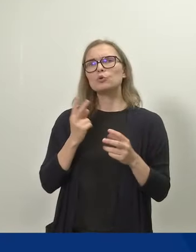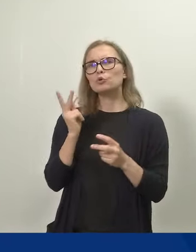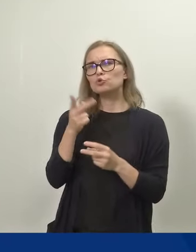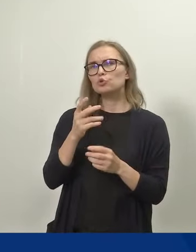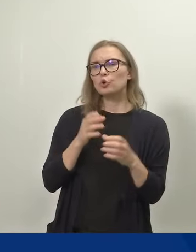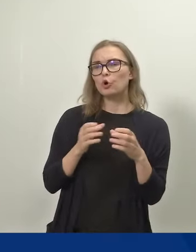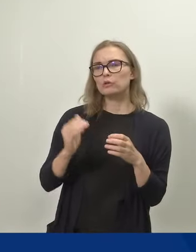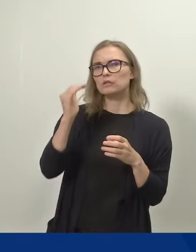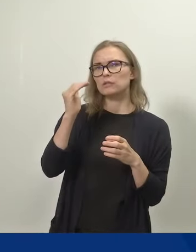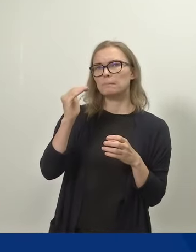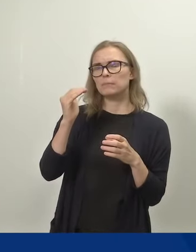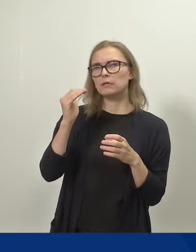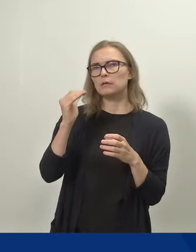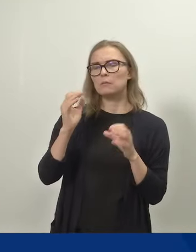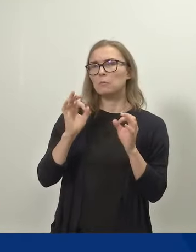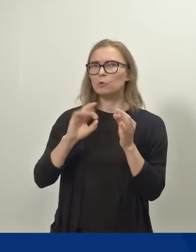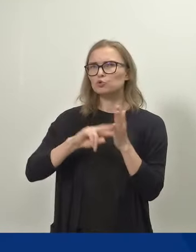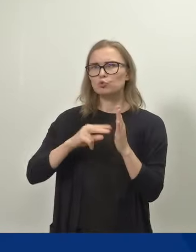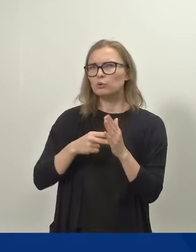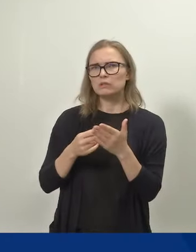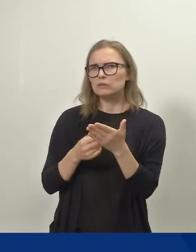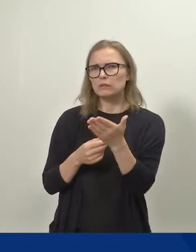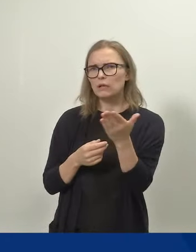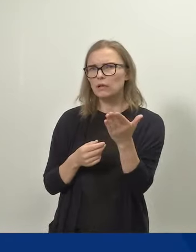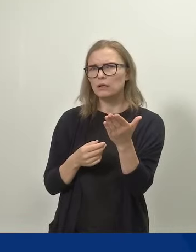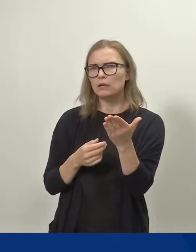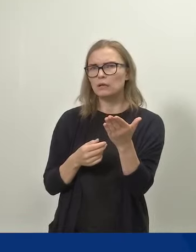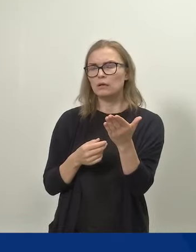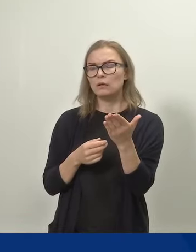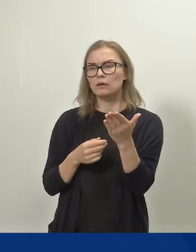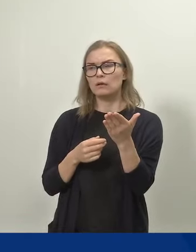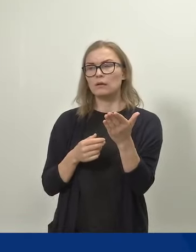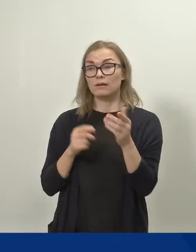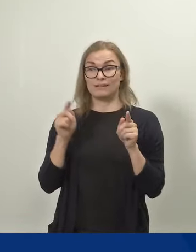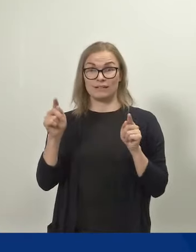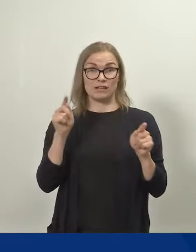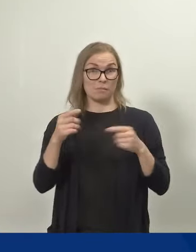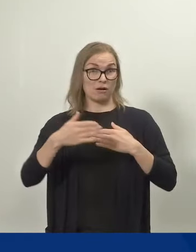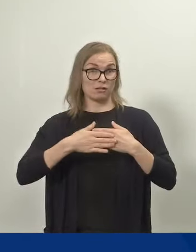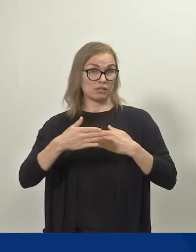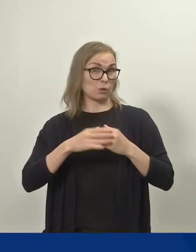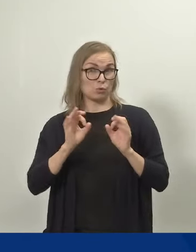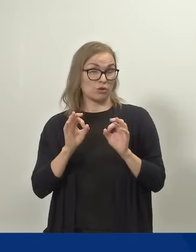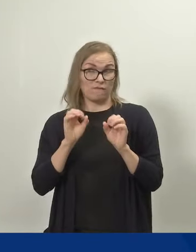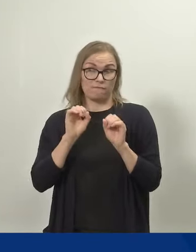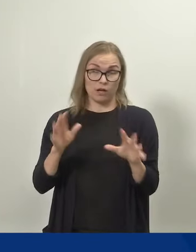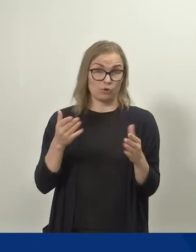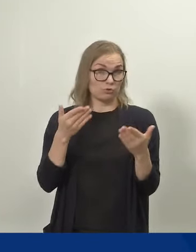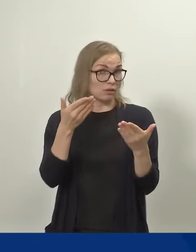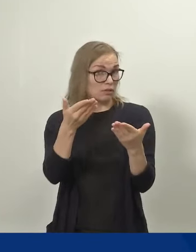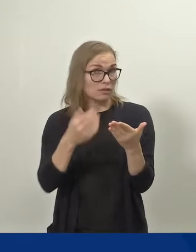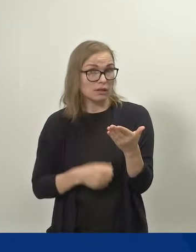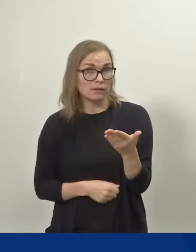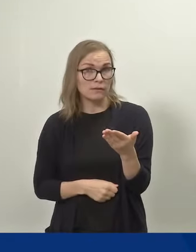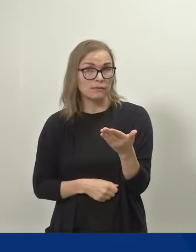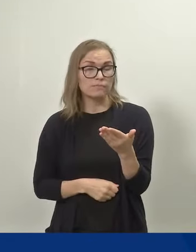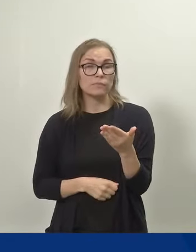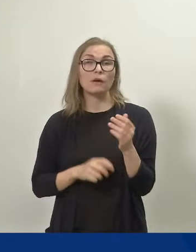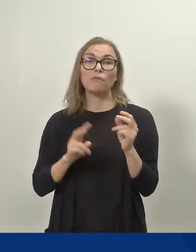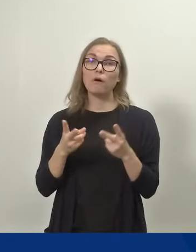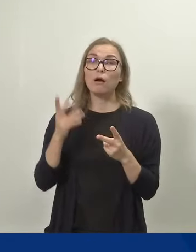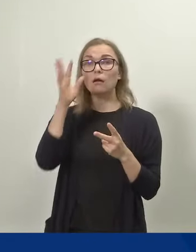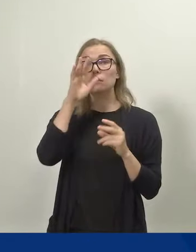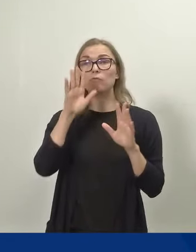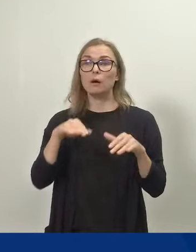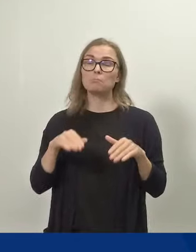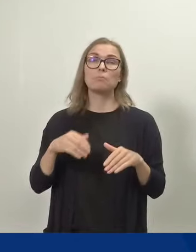jotain suunnitelmia, että miten vaikutatte nimenomaan nyt näihin asenteisiin, vai ajatteletteko vaan, että